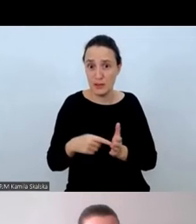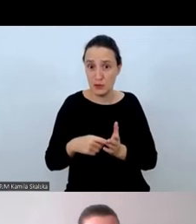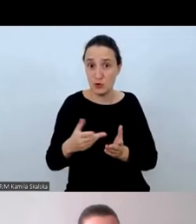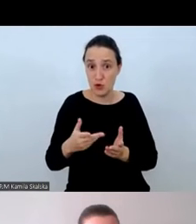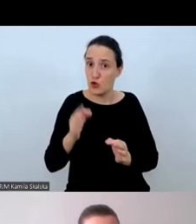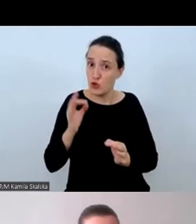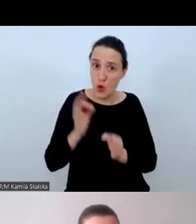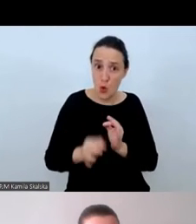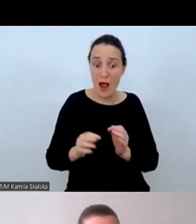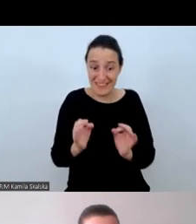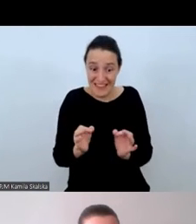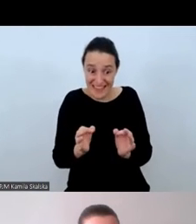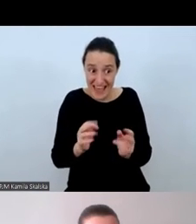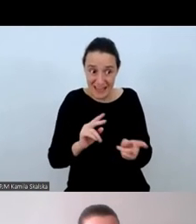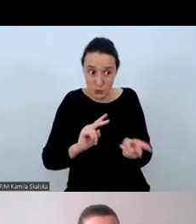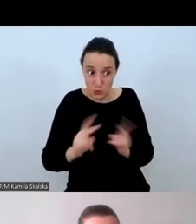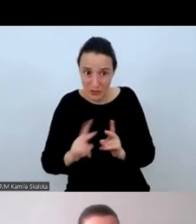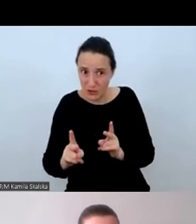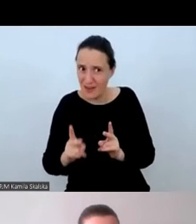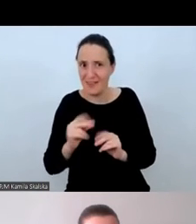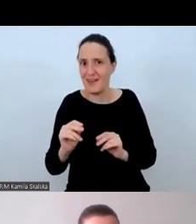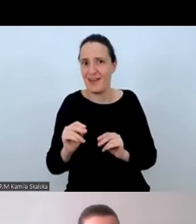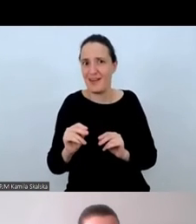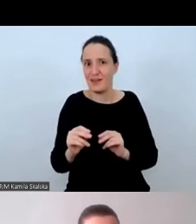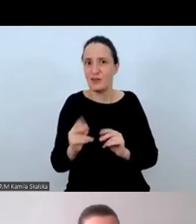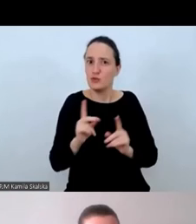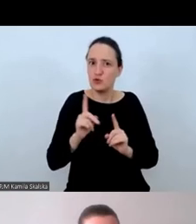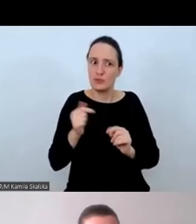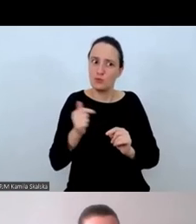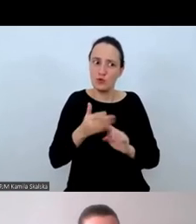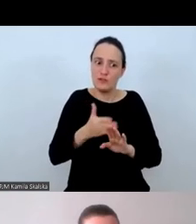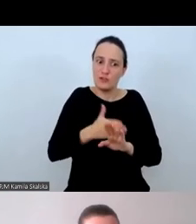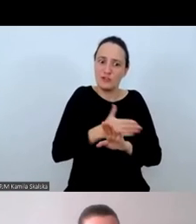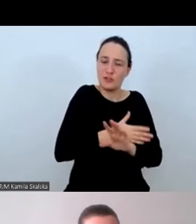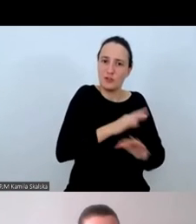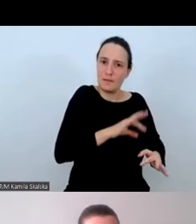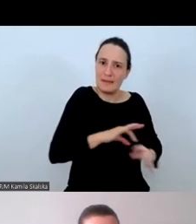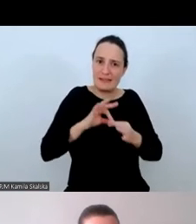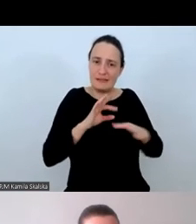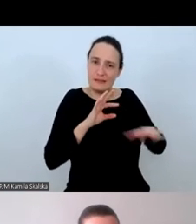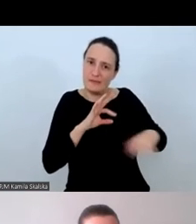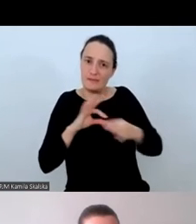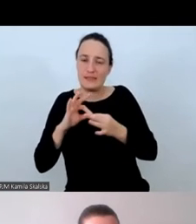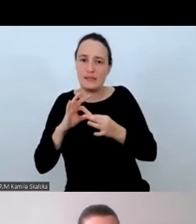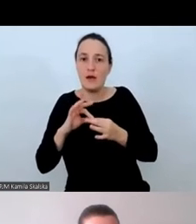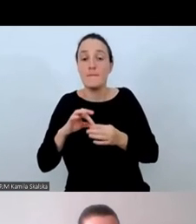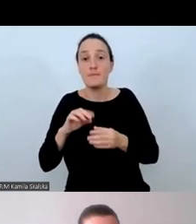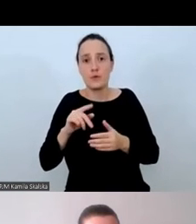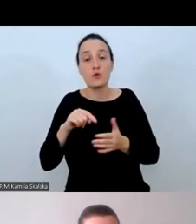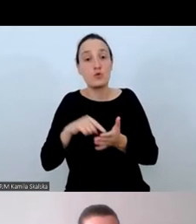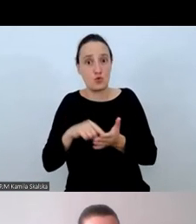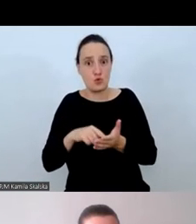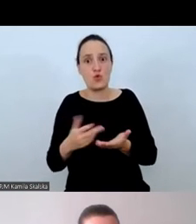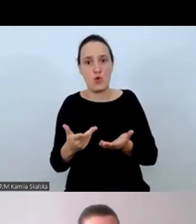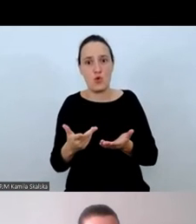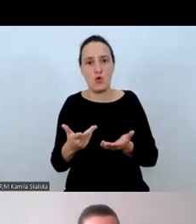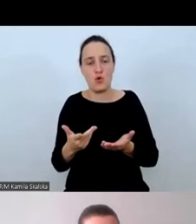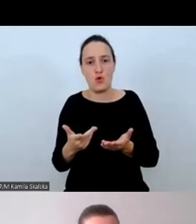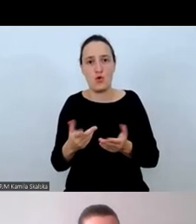powiedziane. Ale monitoruje, czy to, co mówi, to rzeczywiście jest tłumaczeniem.